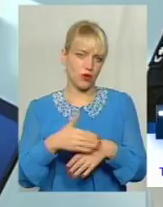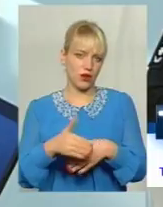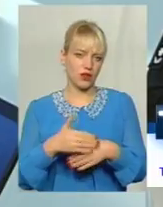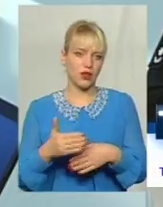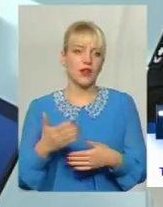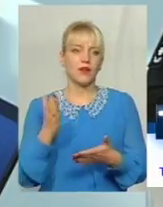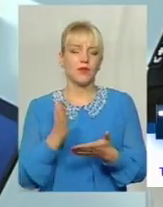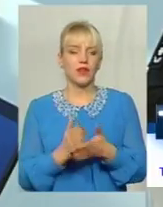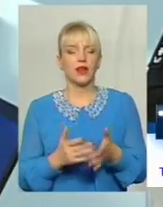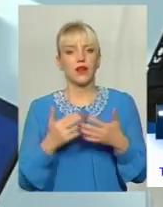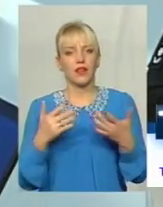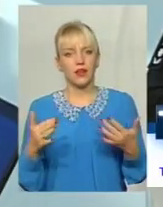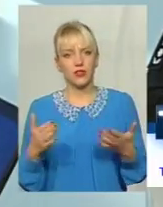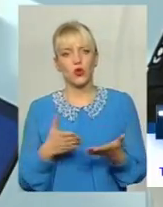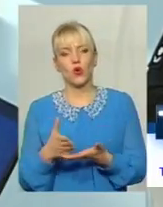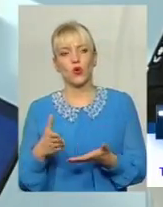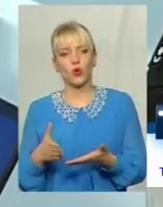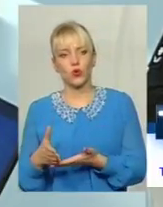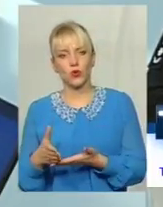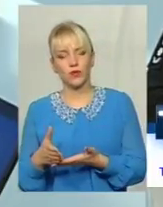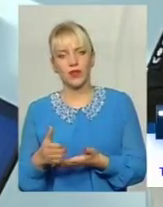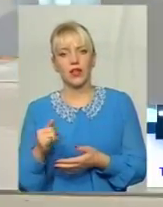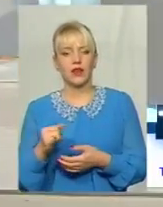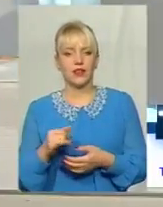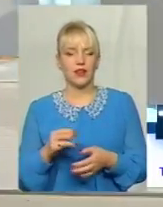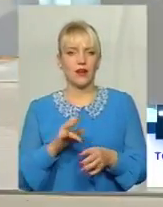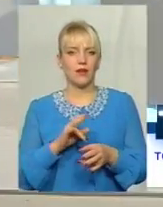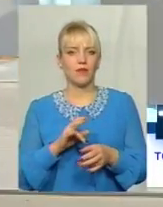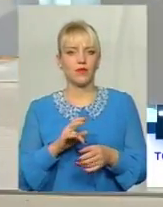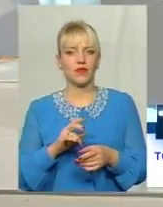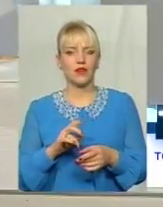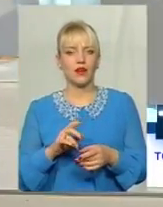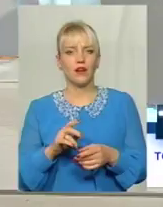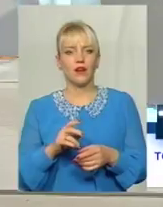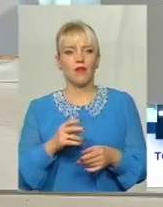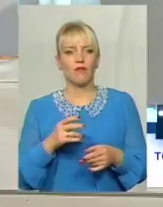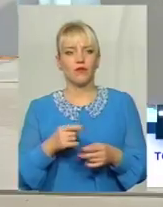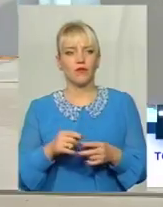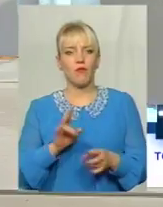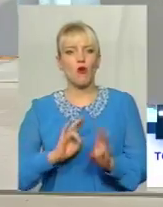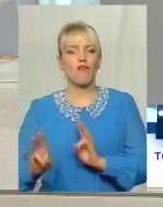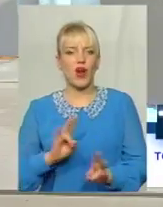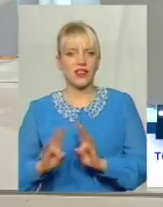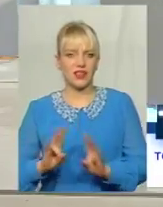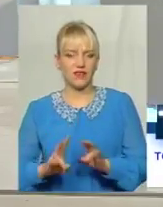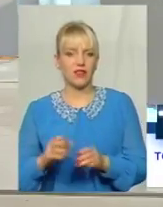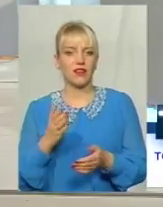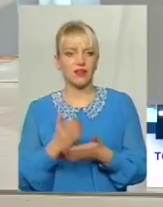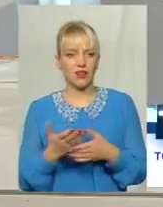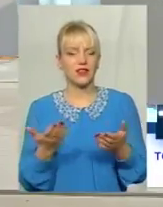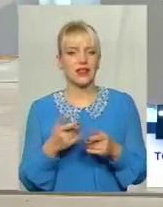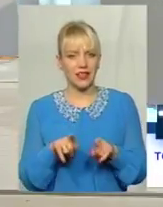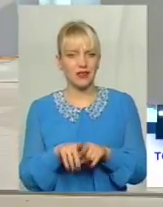Є різного роду, звичайно, і провокативні, і різного роду насильство Тобто, є і метод шантажу, так?